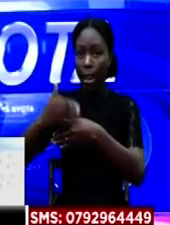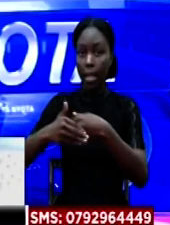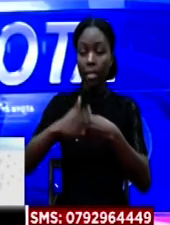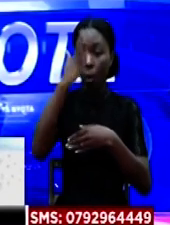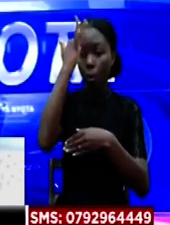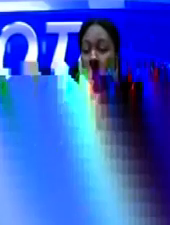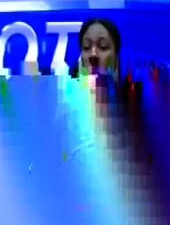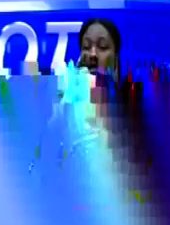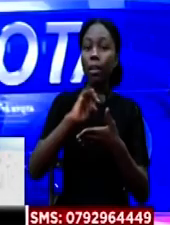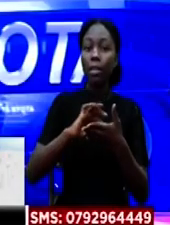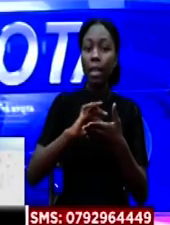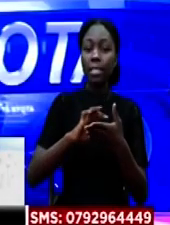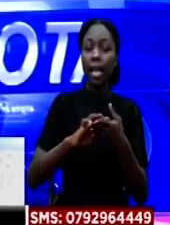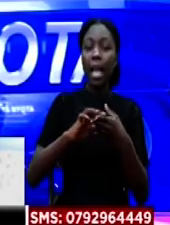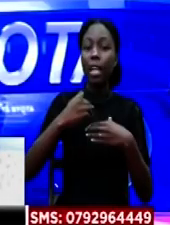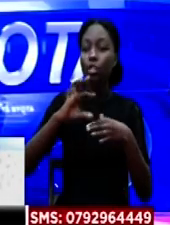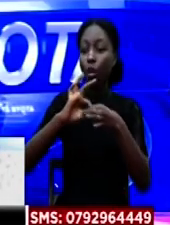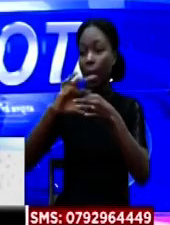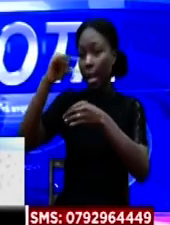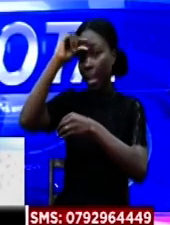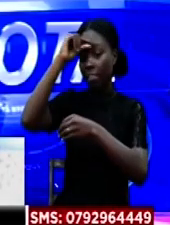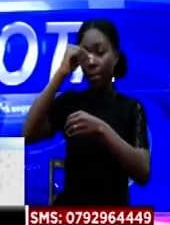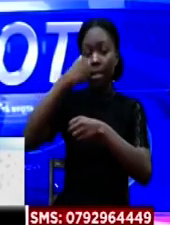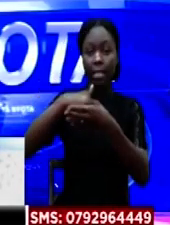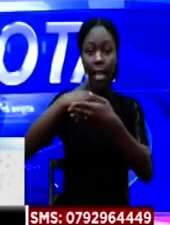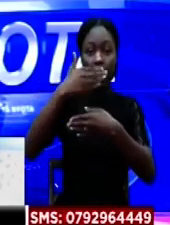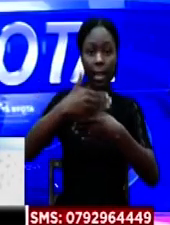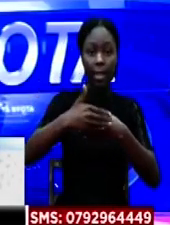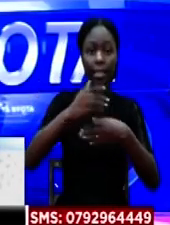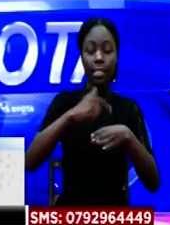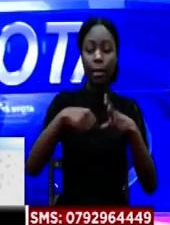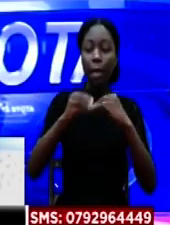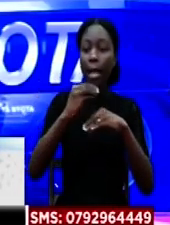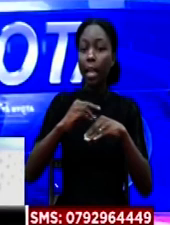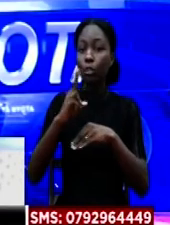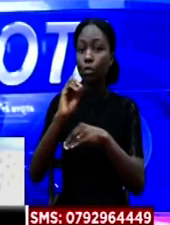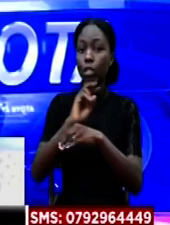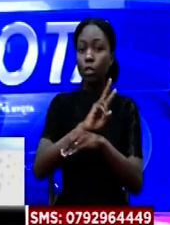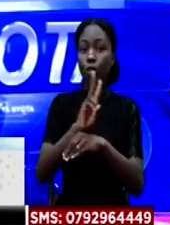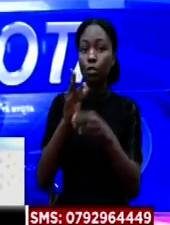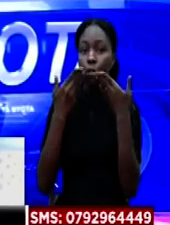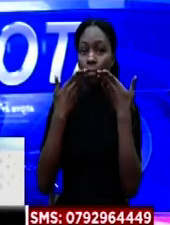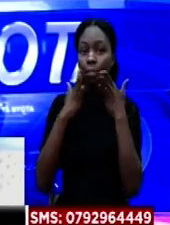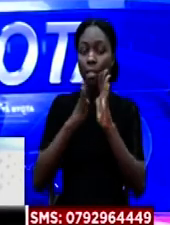Ili kupata usemi na nafasi katika serekali ya bada uchaguzi wa wakalfu bili na shirina bili